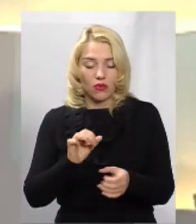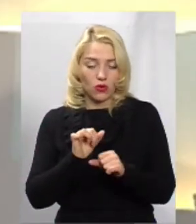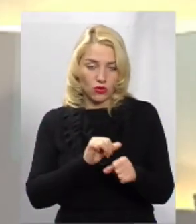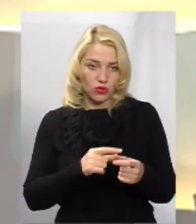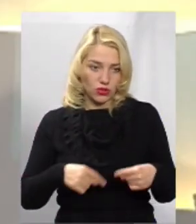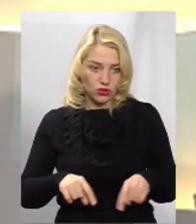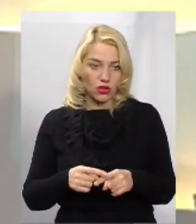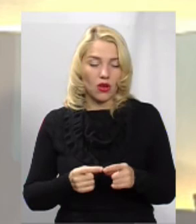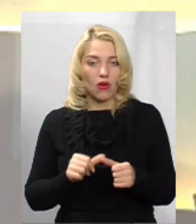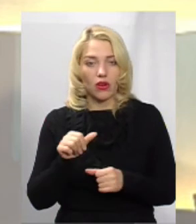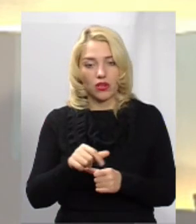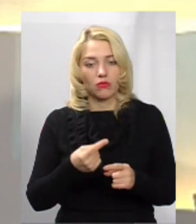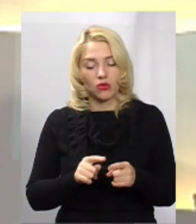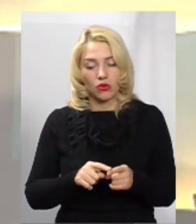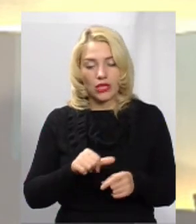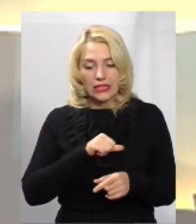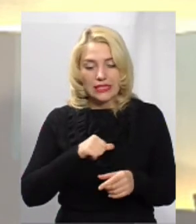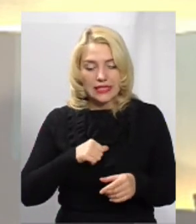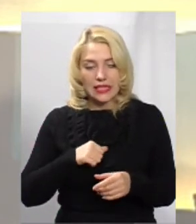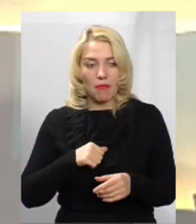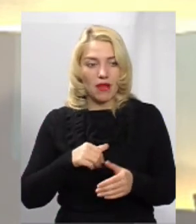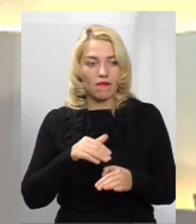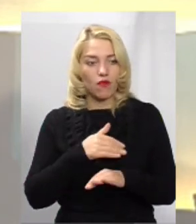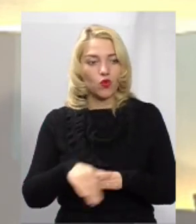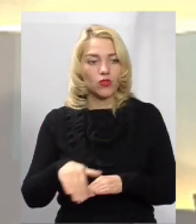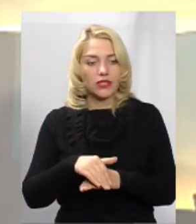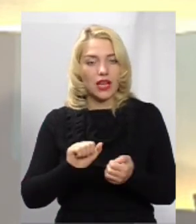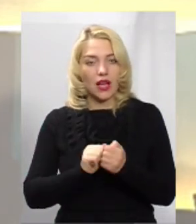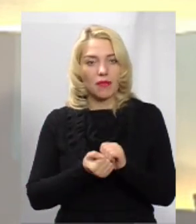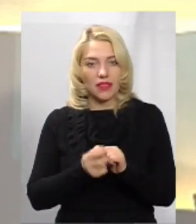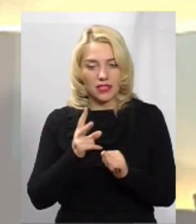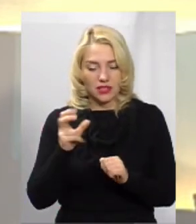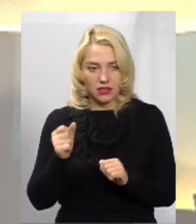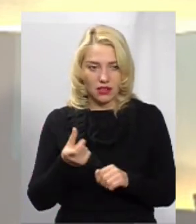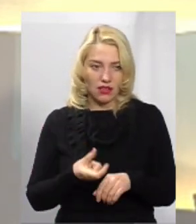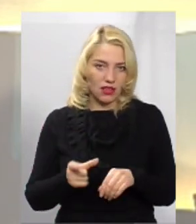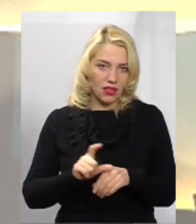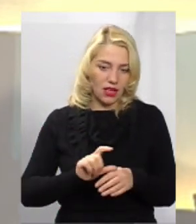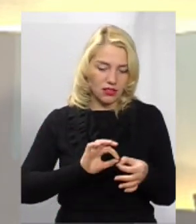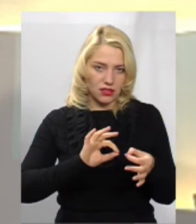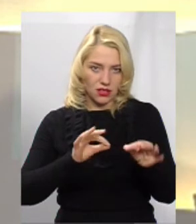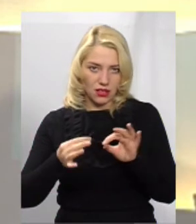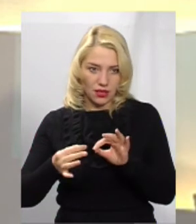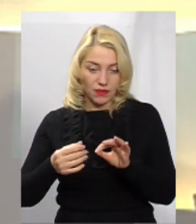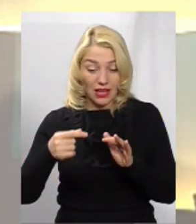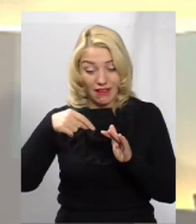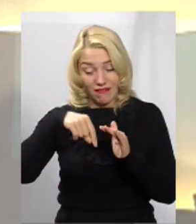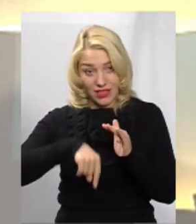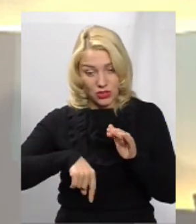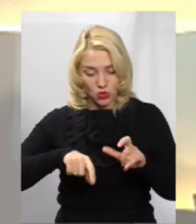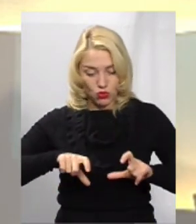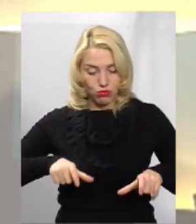Окрім того, сам конструктив вулиці Кам'янецької надзвичайно складний. Внизу